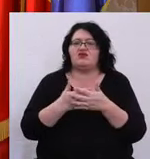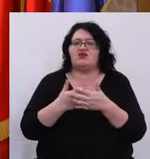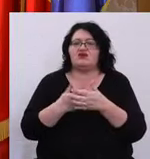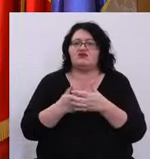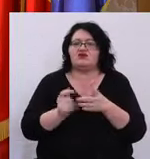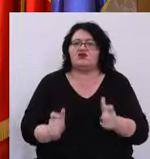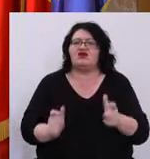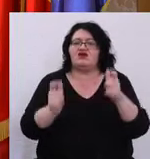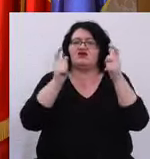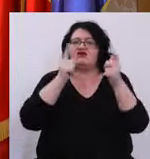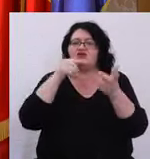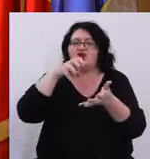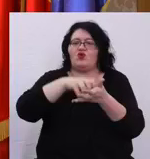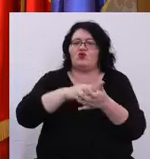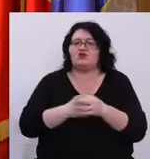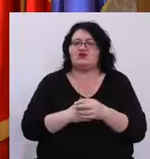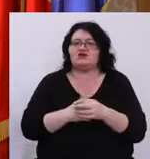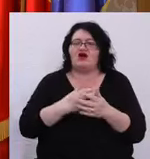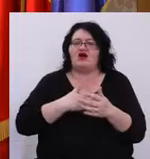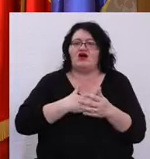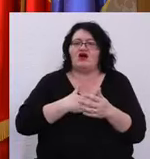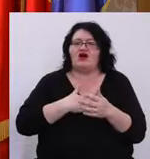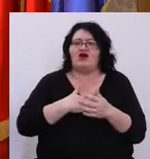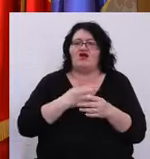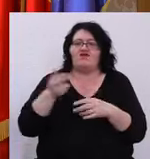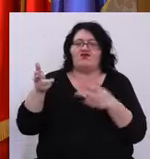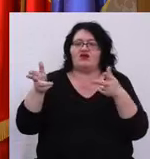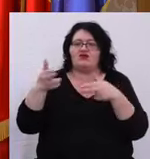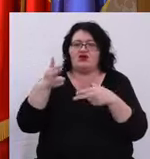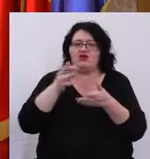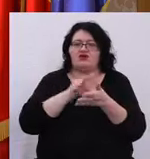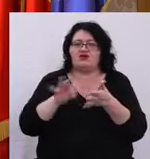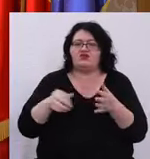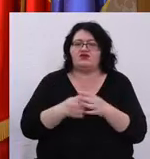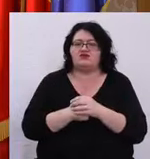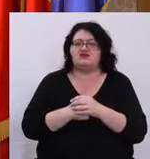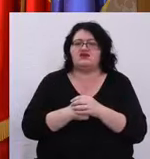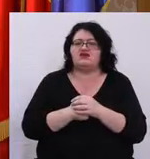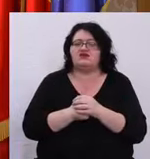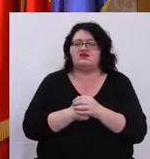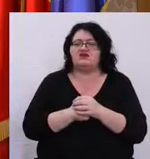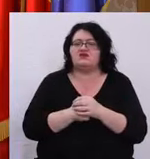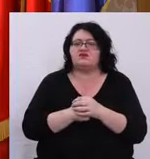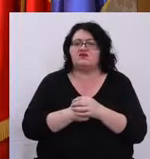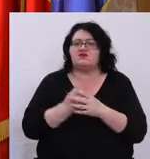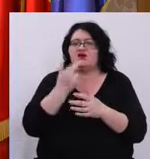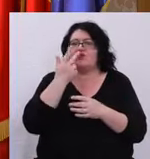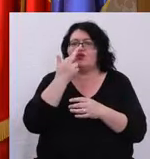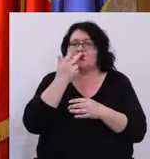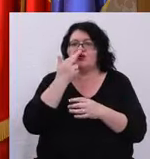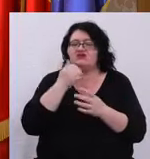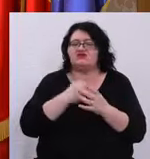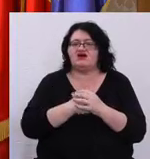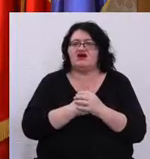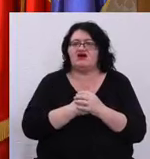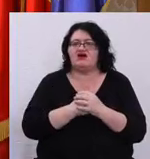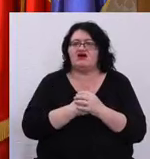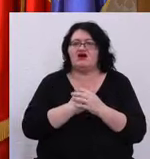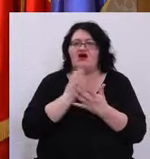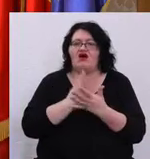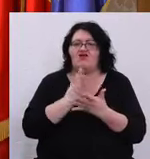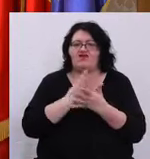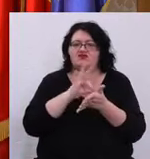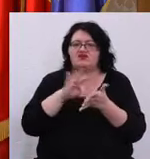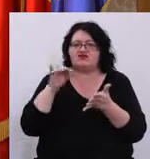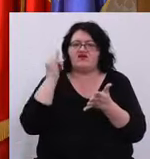imobilul în care stau Deși avem, bineînțeles, și camere video și așa mai departe Poliția a